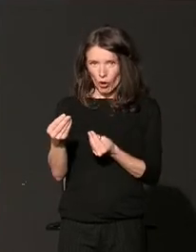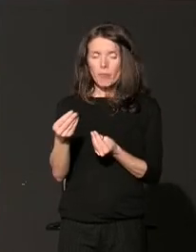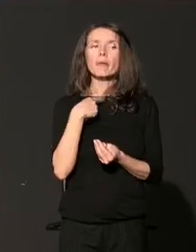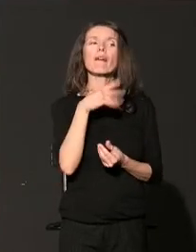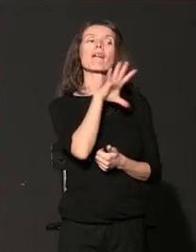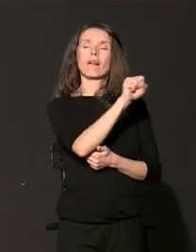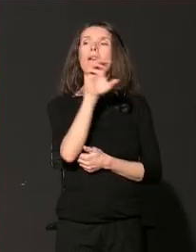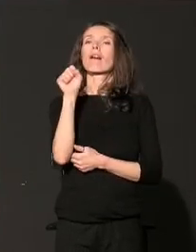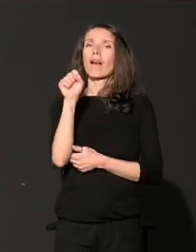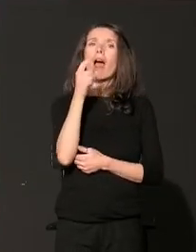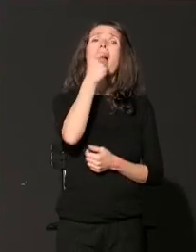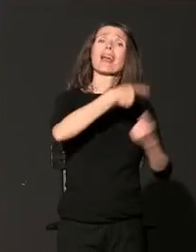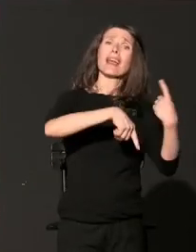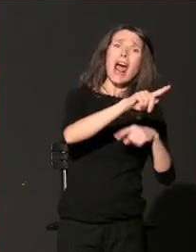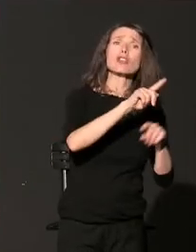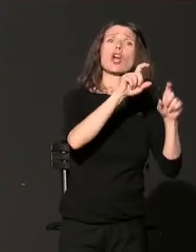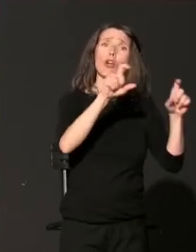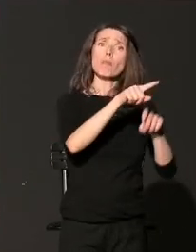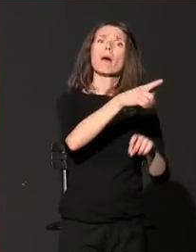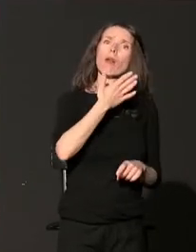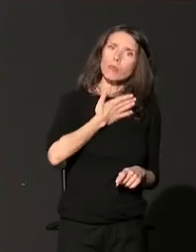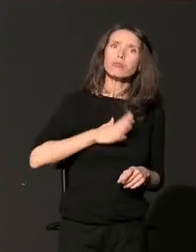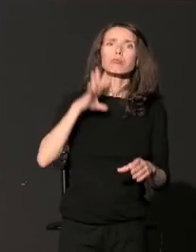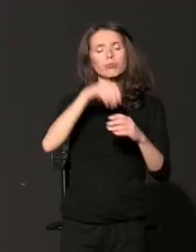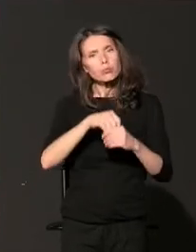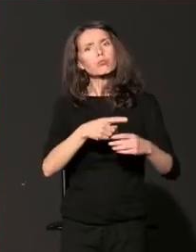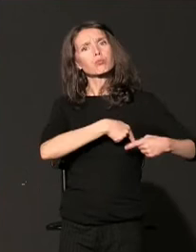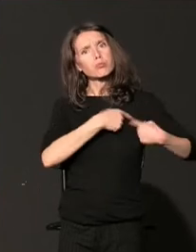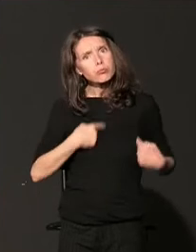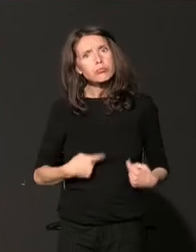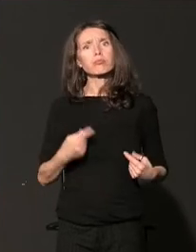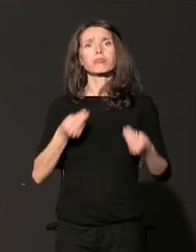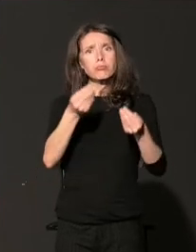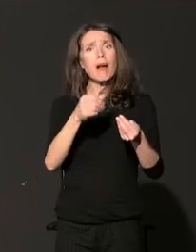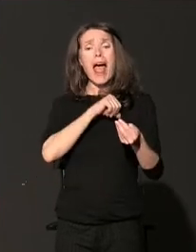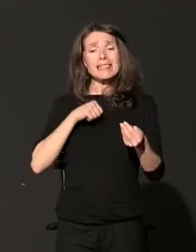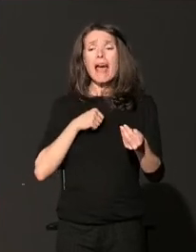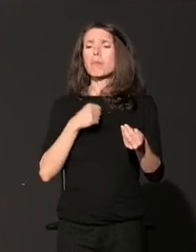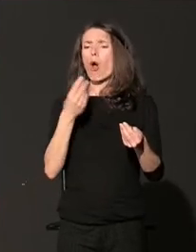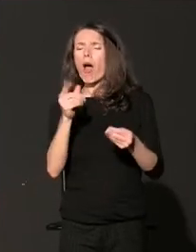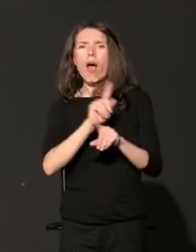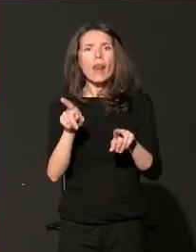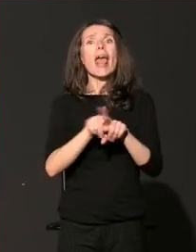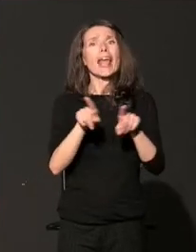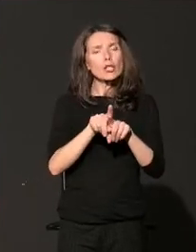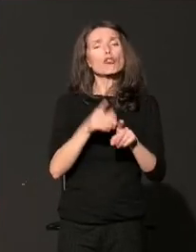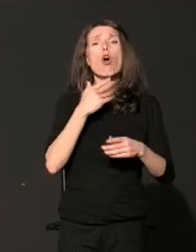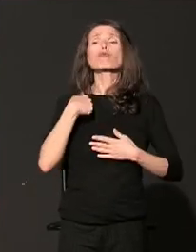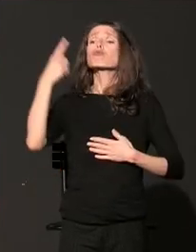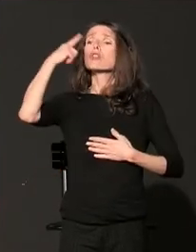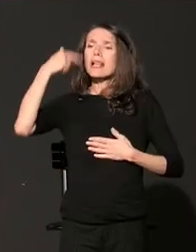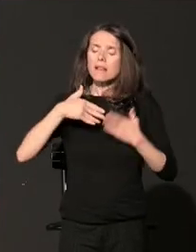kompanija da se direktnije uključe u filantropske aktivnosti doniranjem i svog znanja i svog vremena, a ne samo novca.